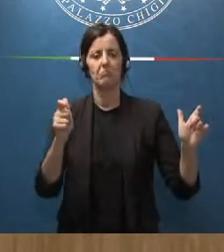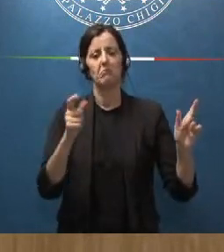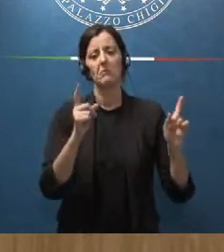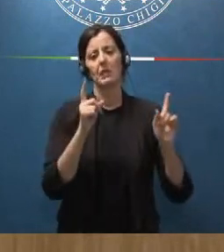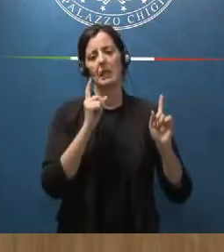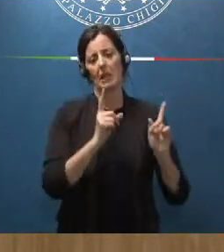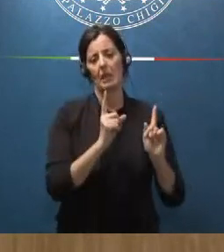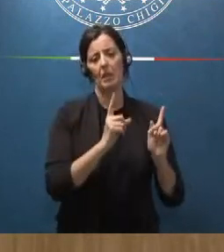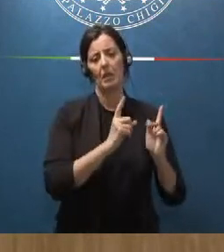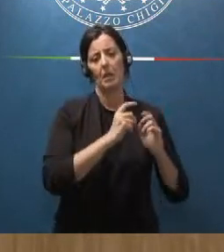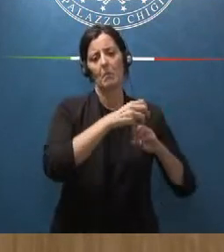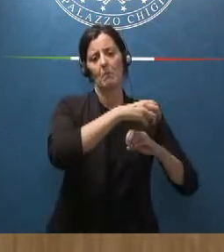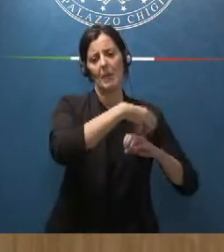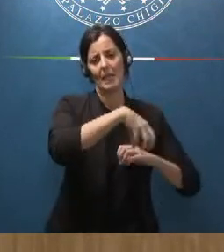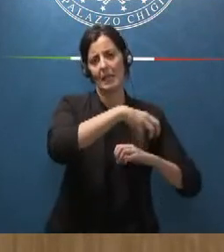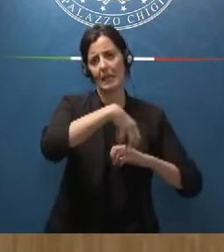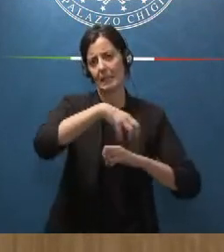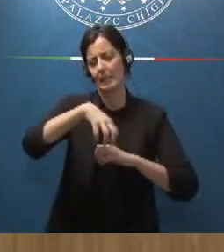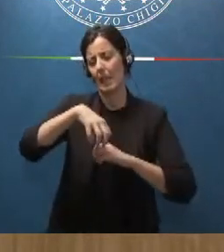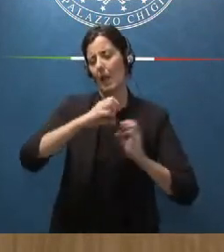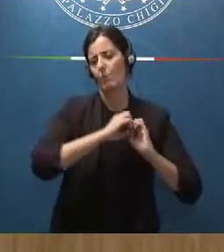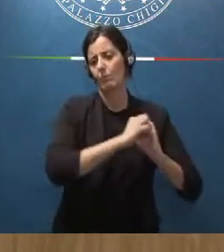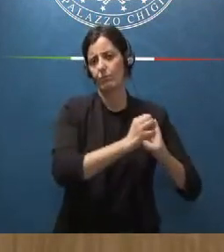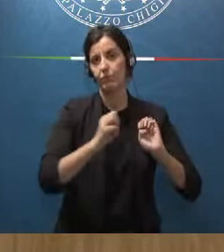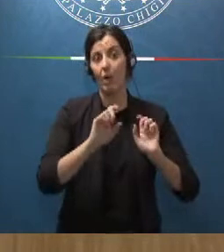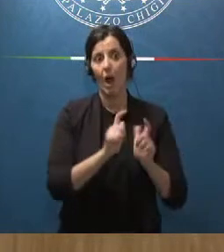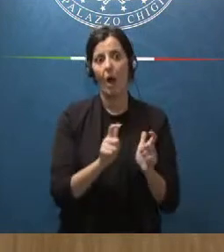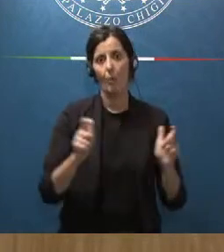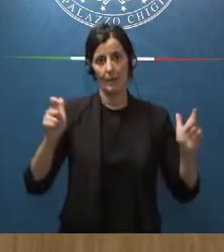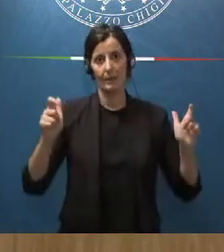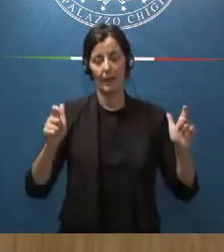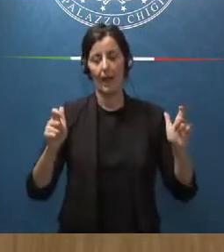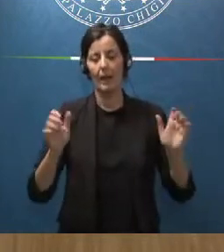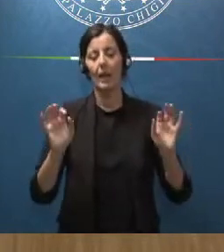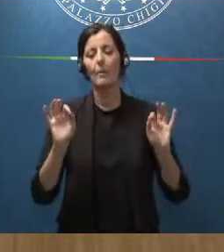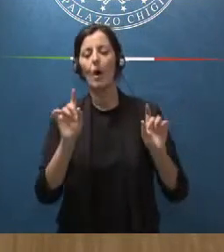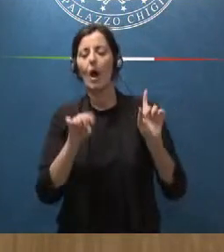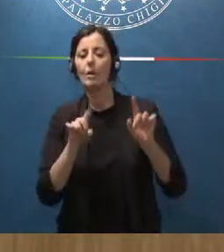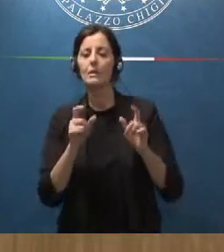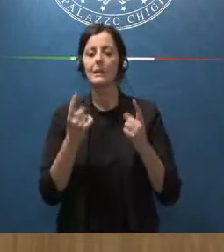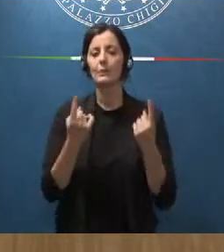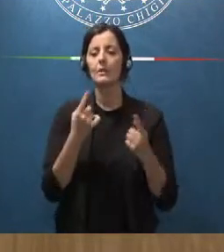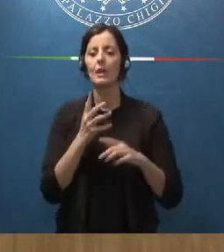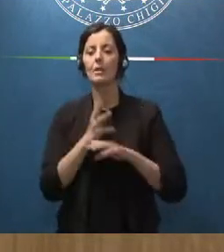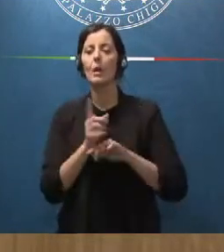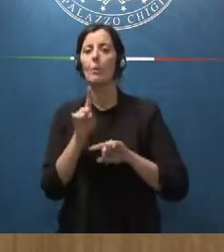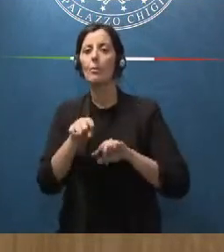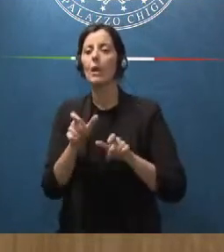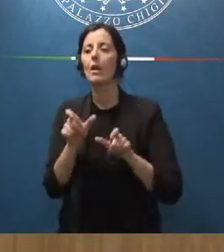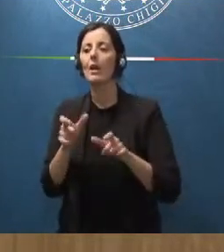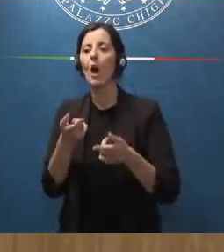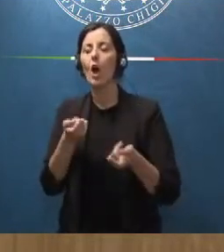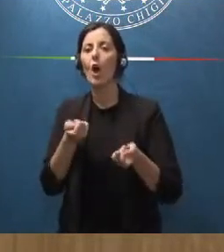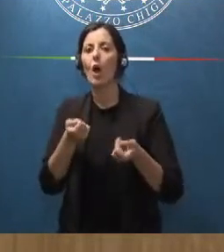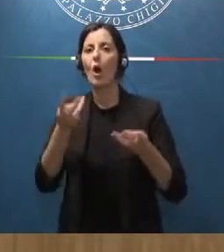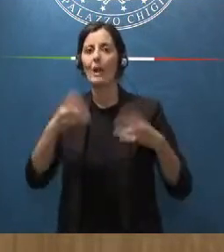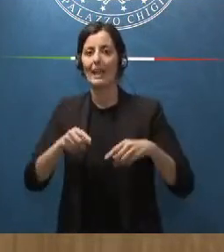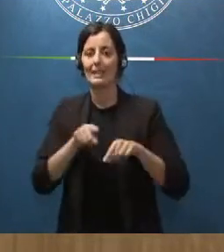diversi ministri e interviene in alcuni casi anche nell'organizzazione di questi